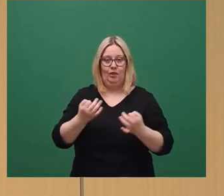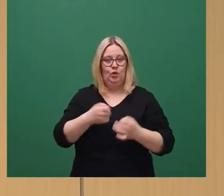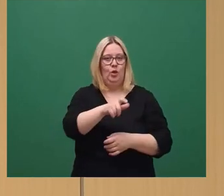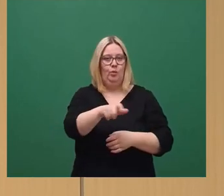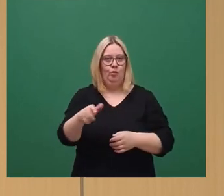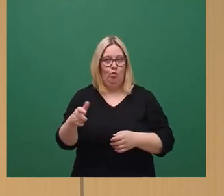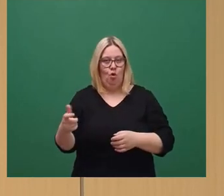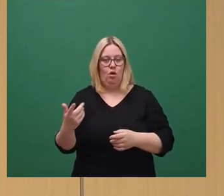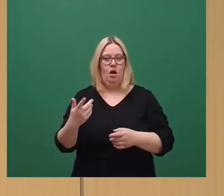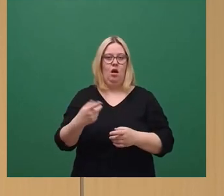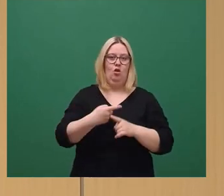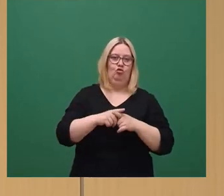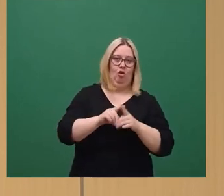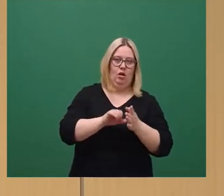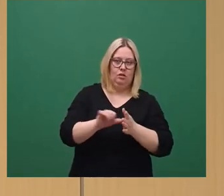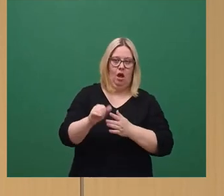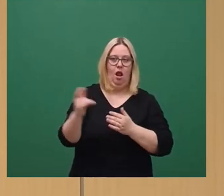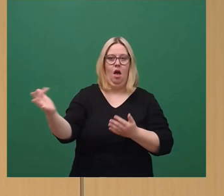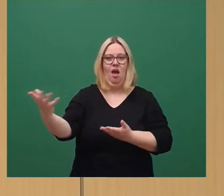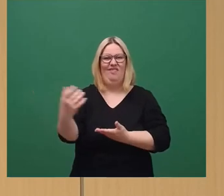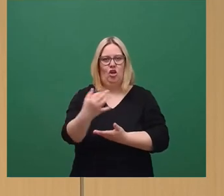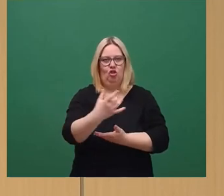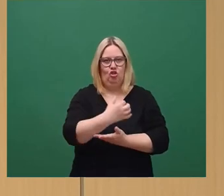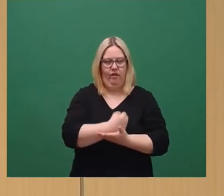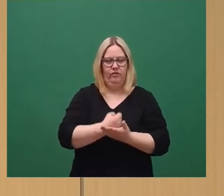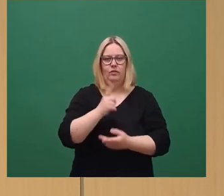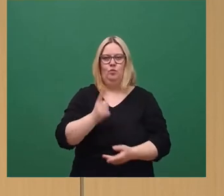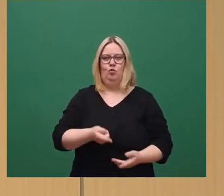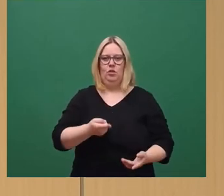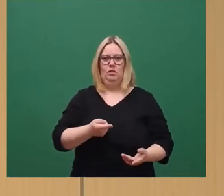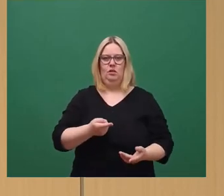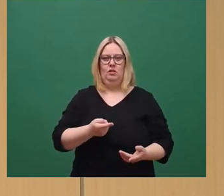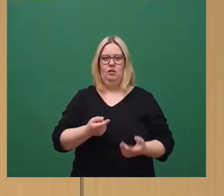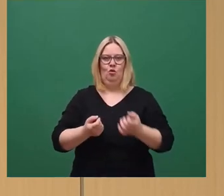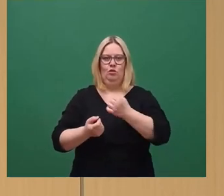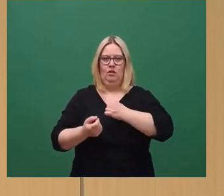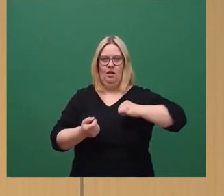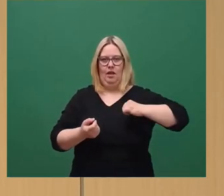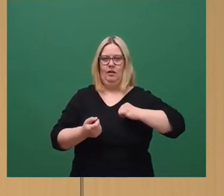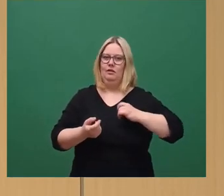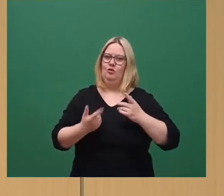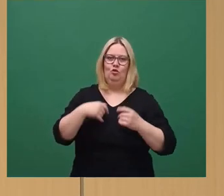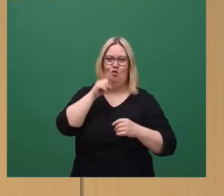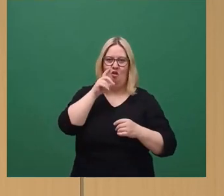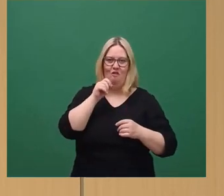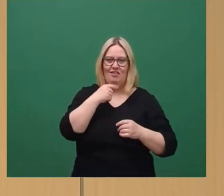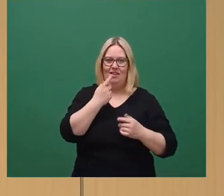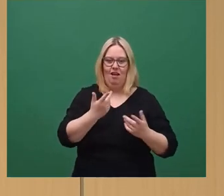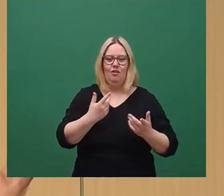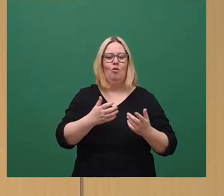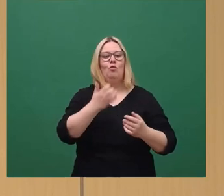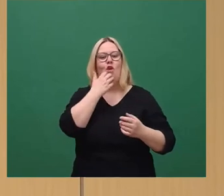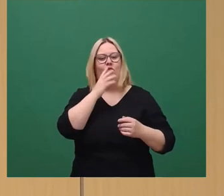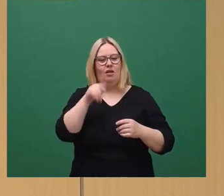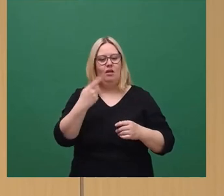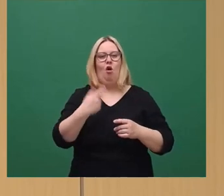müssen durch die Steuerzahler erwirtschaftet werden. Und den Linken kann man das nicht oft genug erklären. Man kann nur hoffen, dass es dann irgendwann